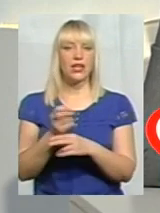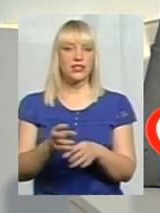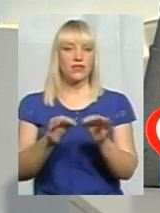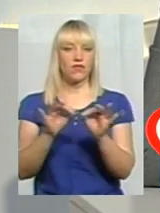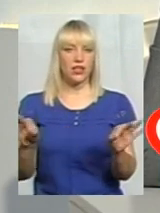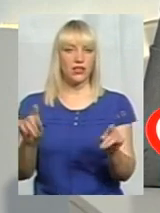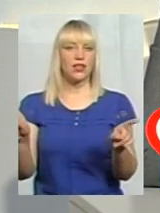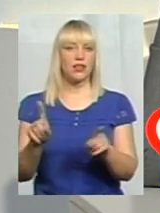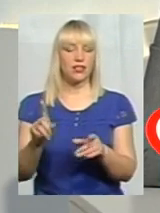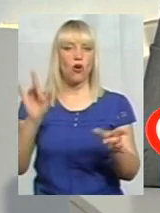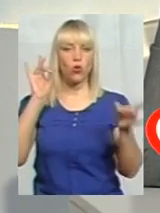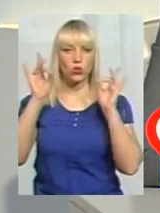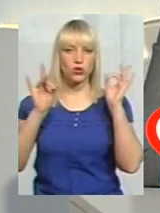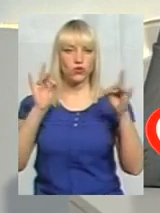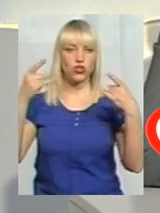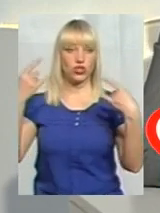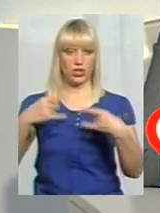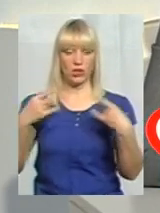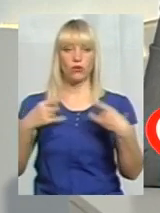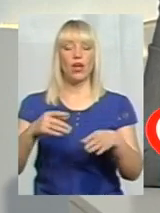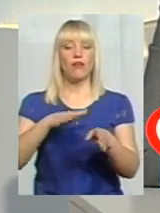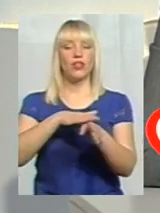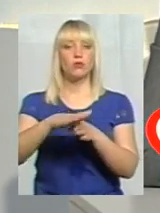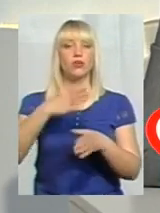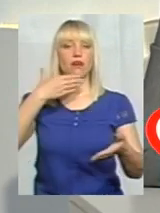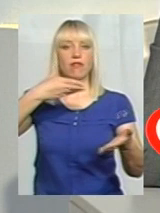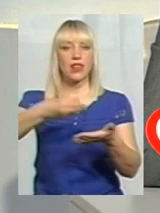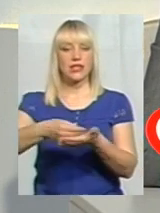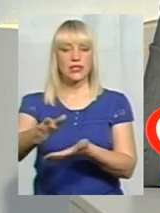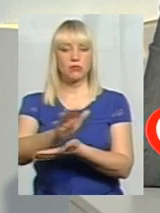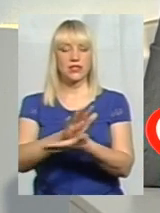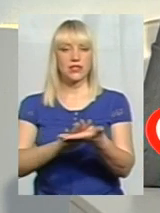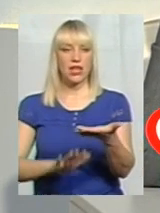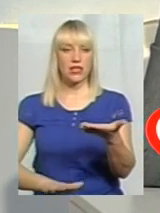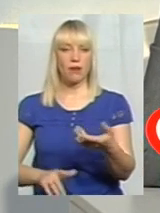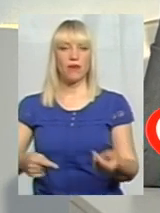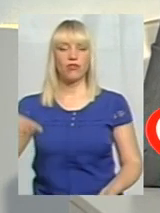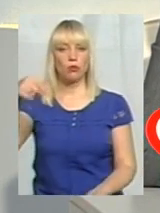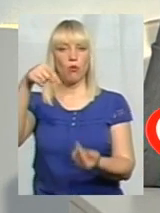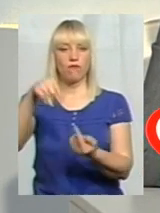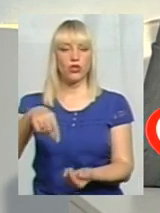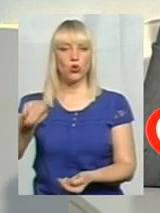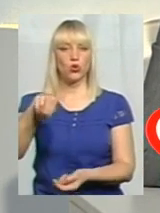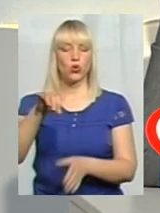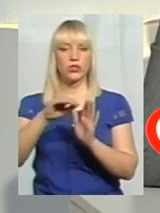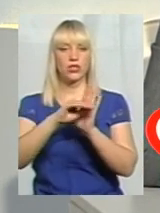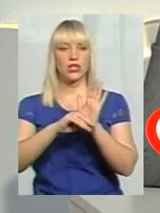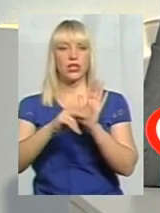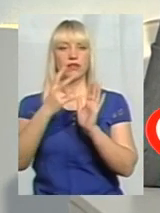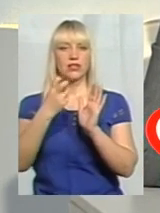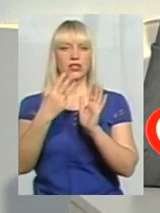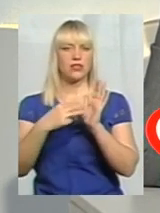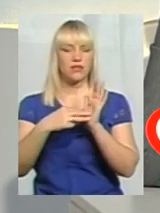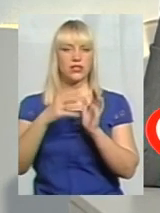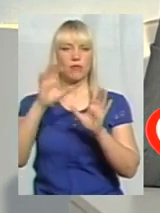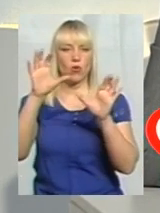озвучені в ефірі, відбулися за власними заявами, відповідно до статті 38 Кодексу